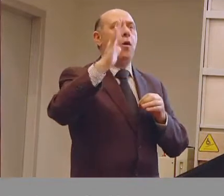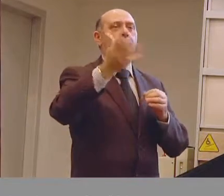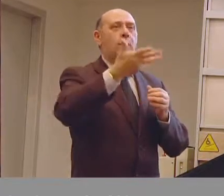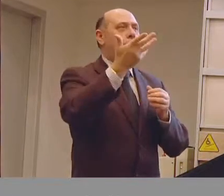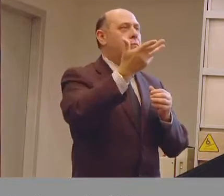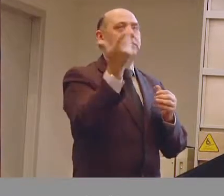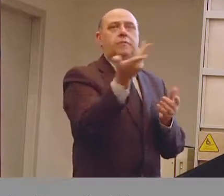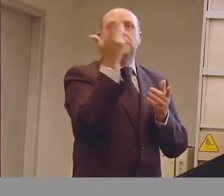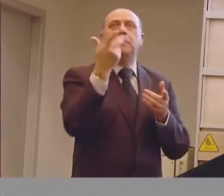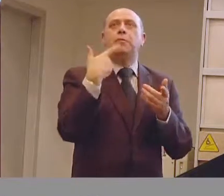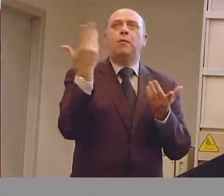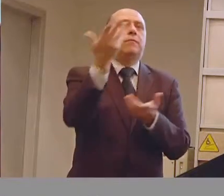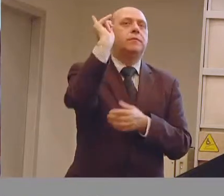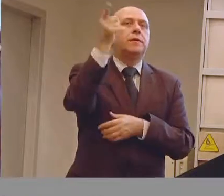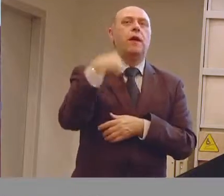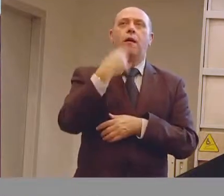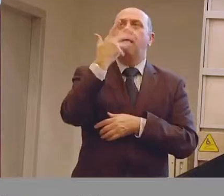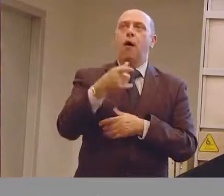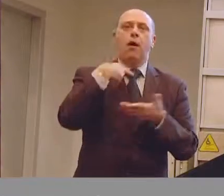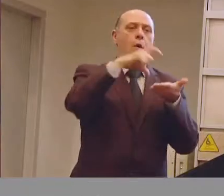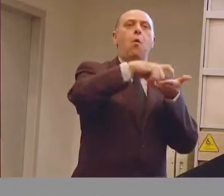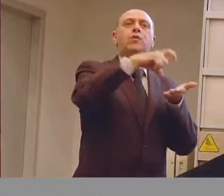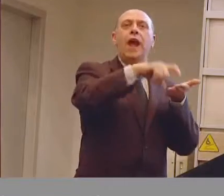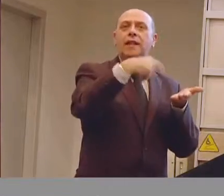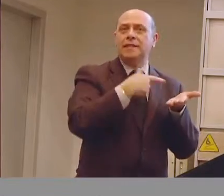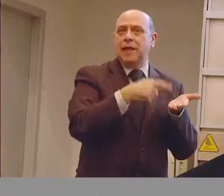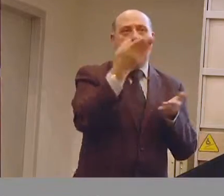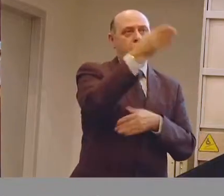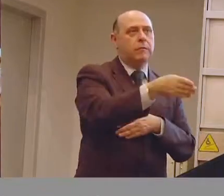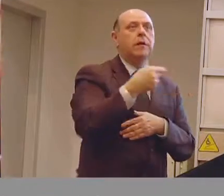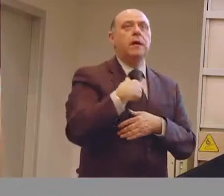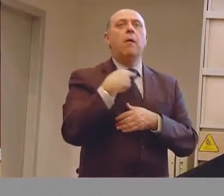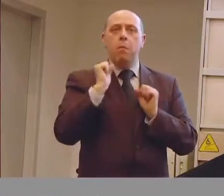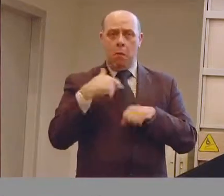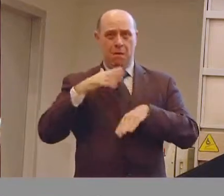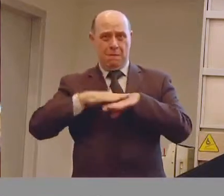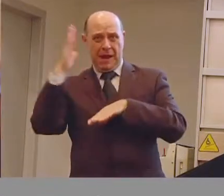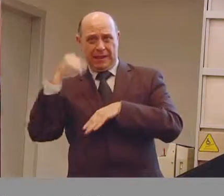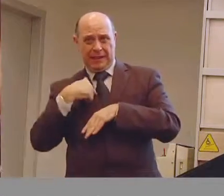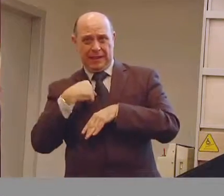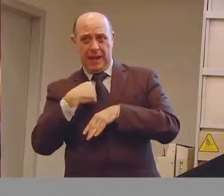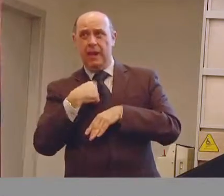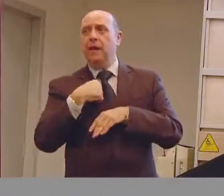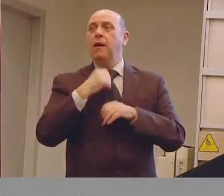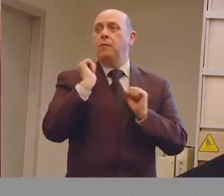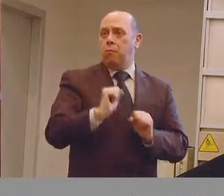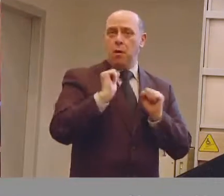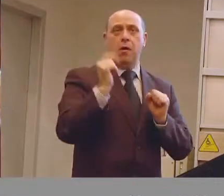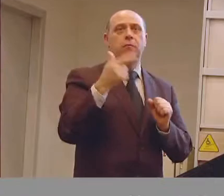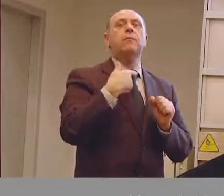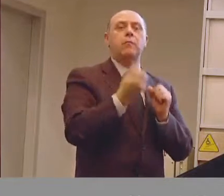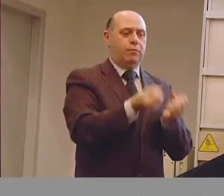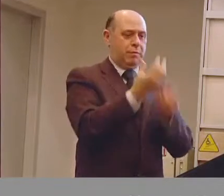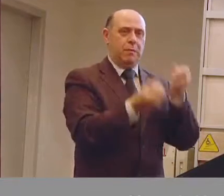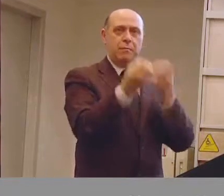significa che se per esempio io voglio che soltanto alcune utenze siano utilizzate la mattina io imposto il sistema perché si accendono soltanto per esempio alcune